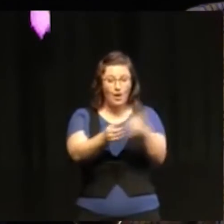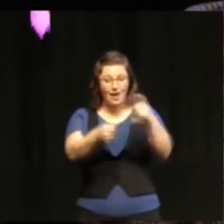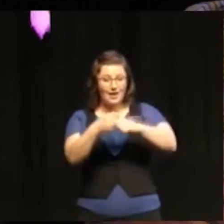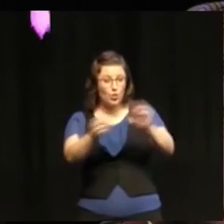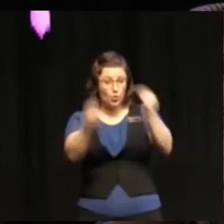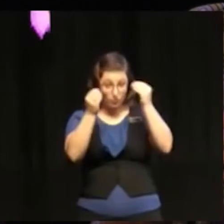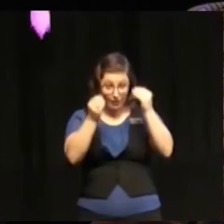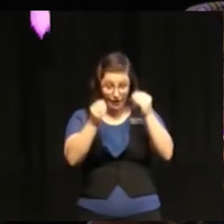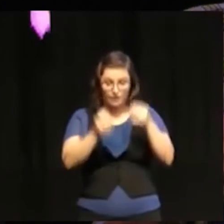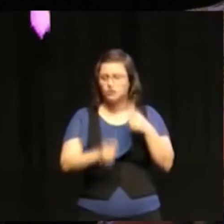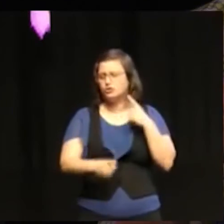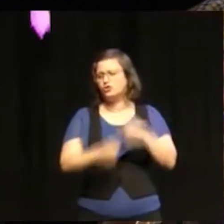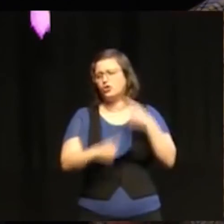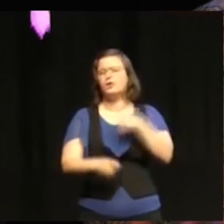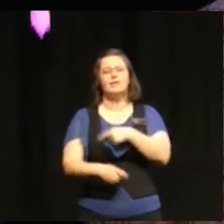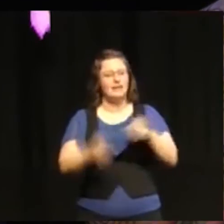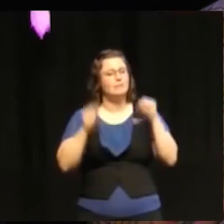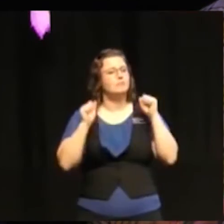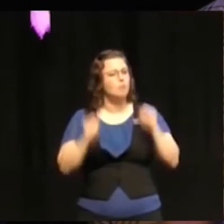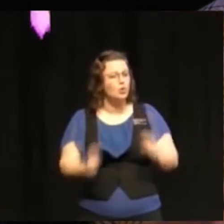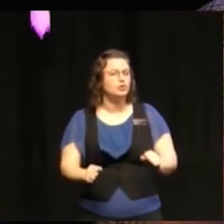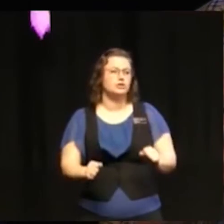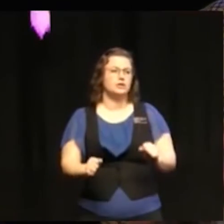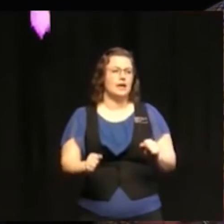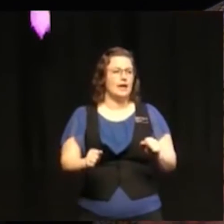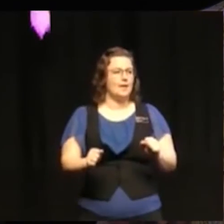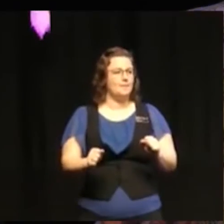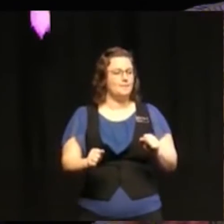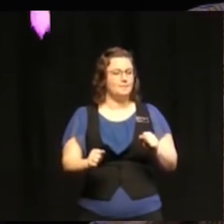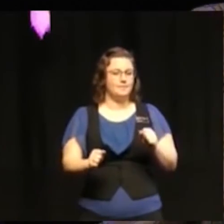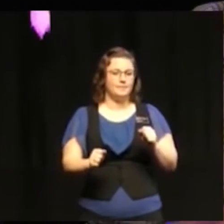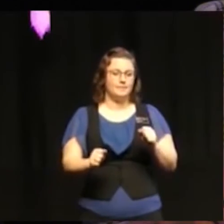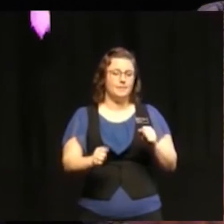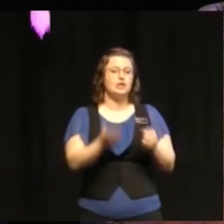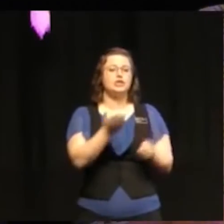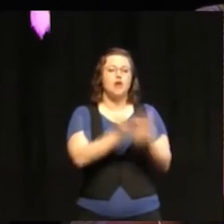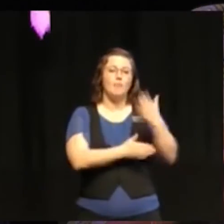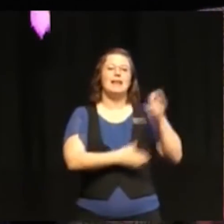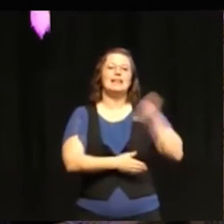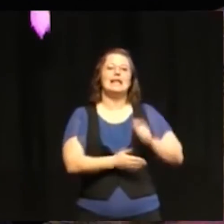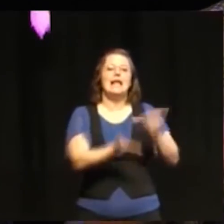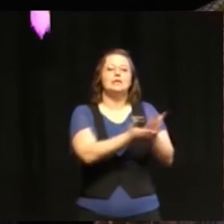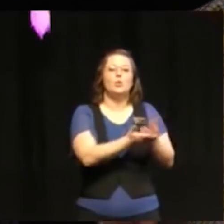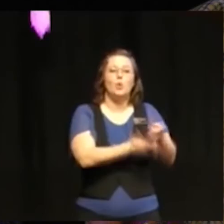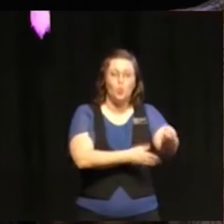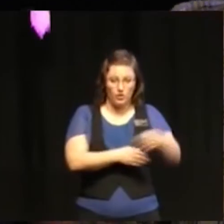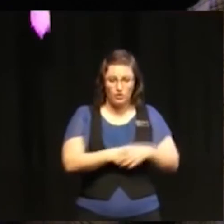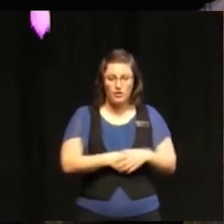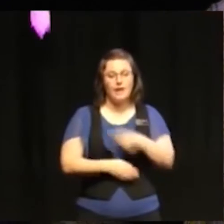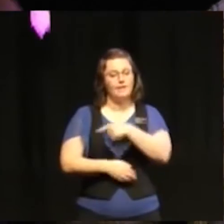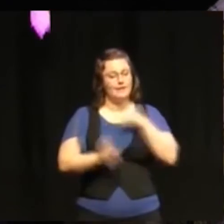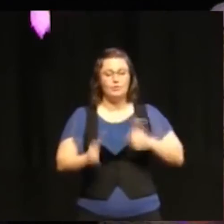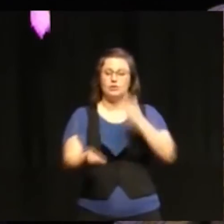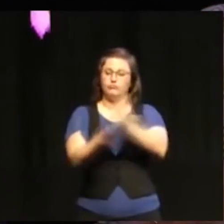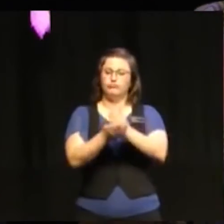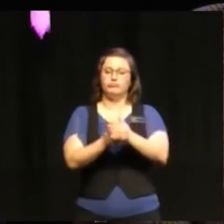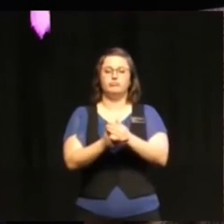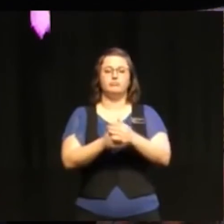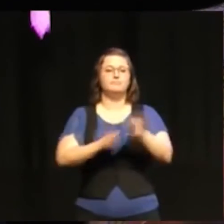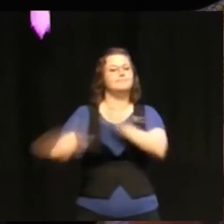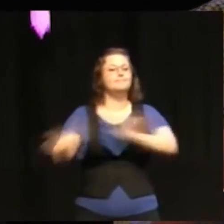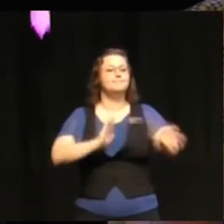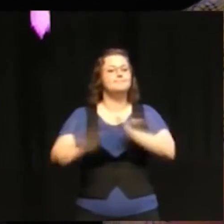it's clear you have to make schools accessible you have to ensure translation into